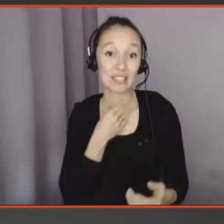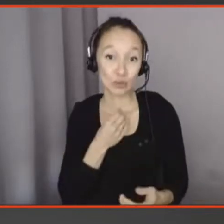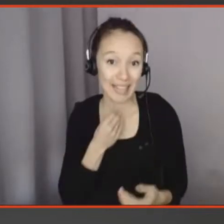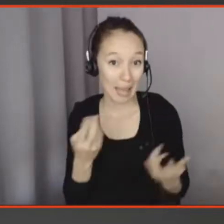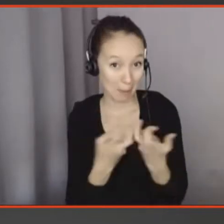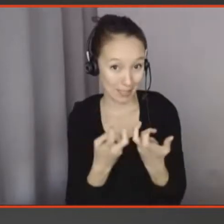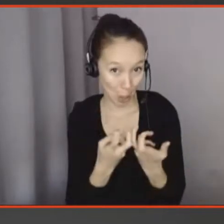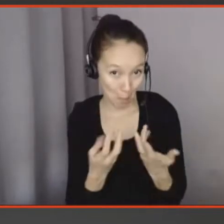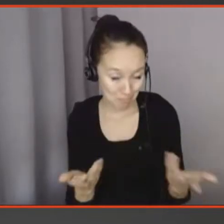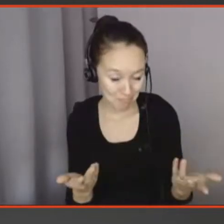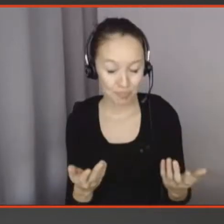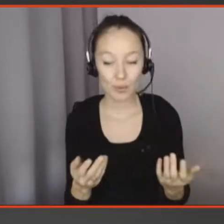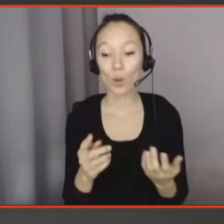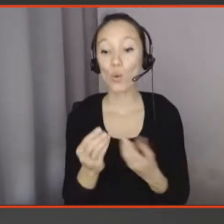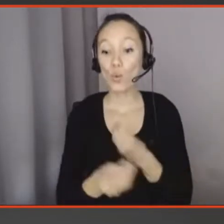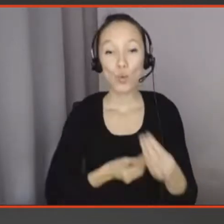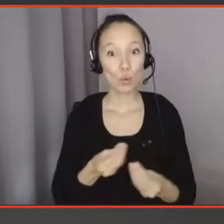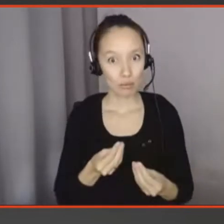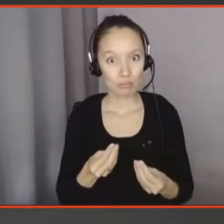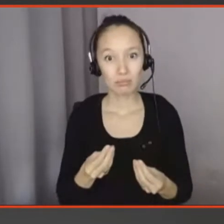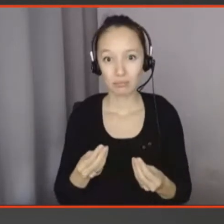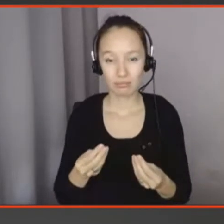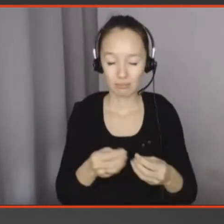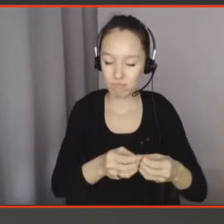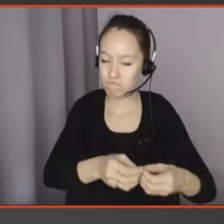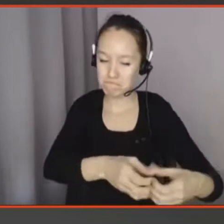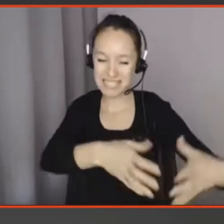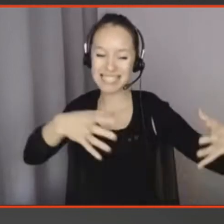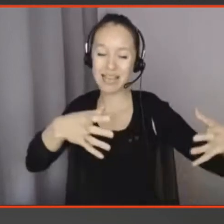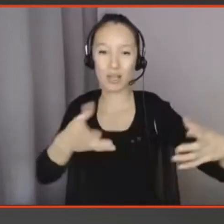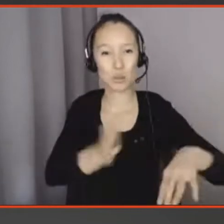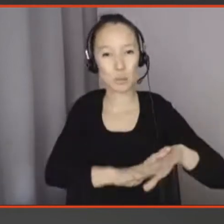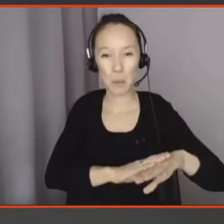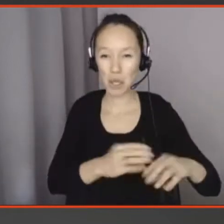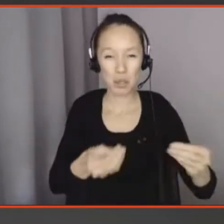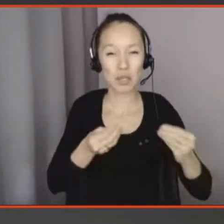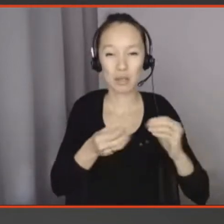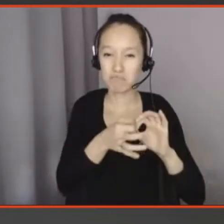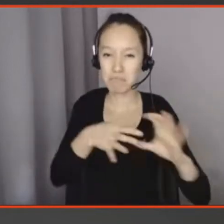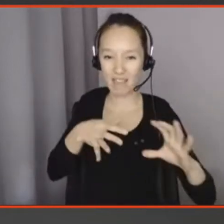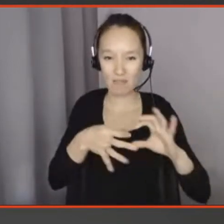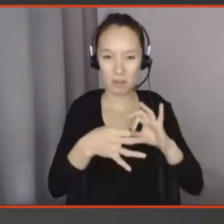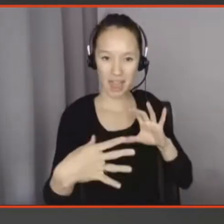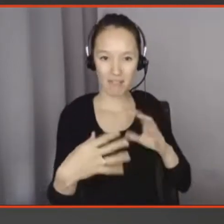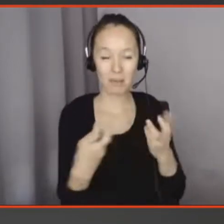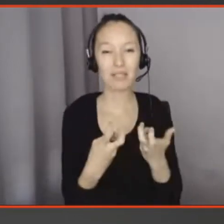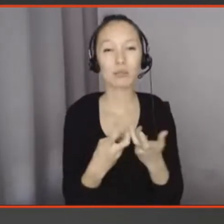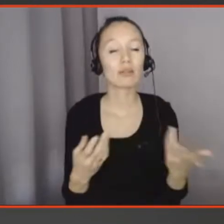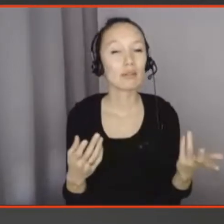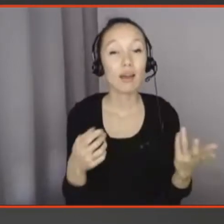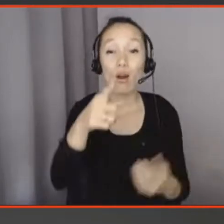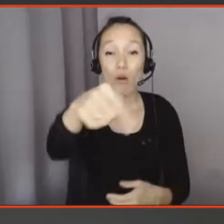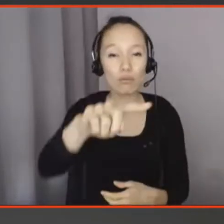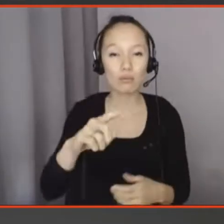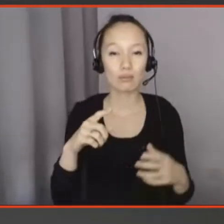technologie est très présente, mais elle est très disruptive. C'est-à-dire que, par exemple, le nombre de photos que vous prenez, la façon dont